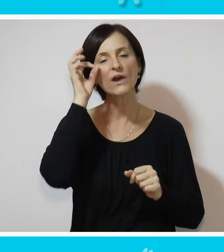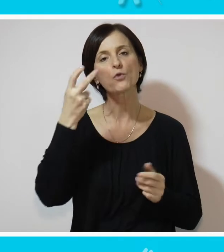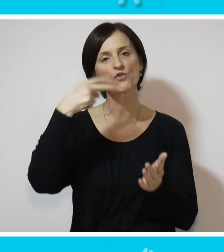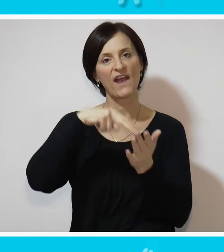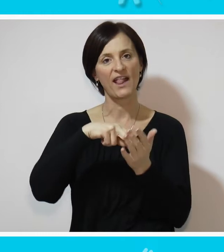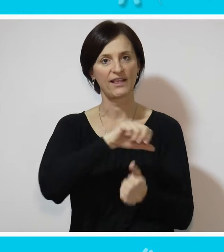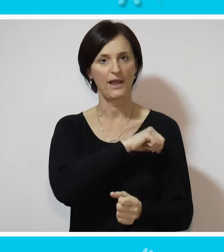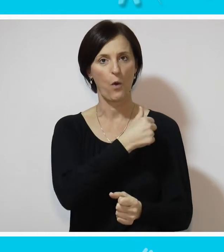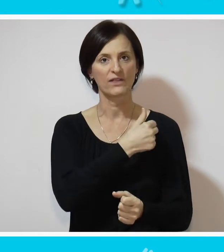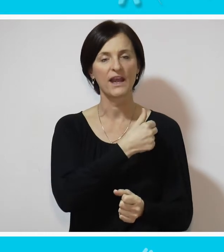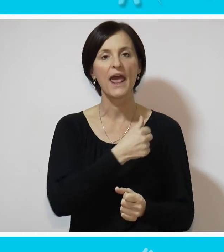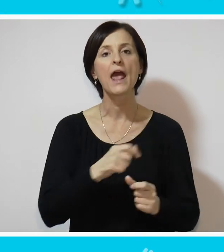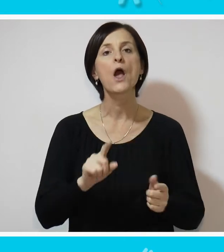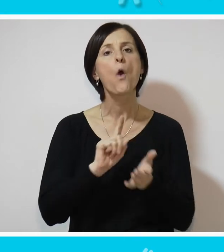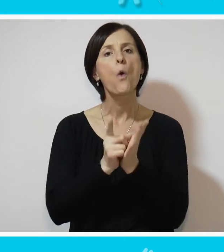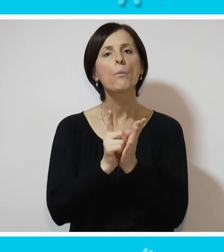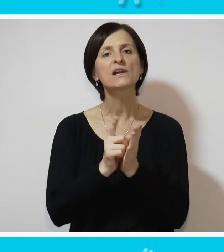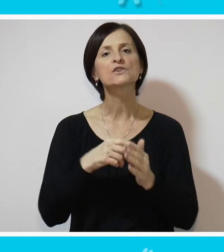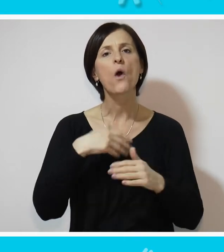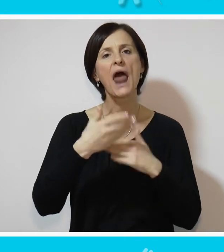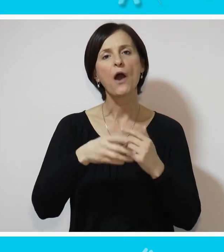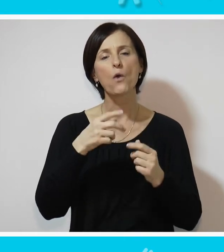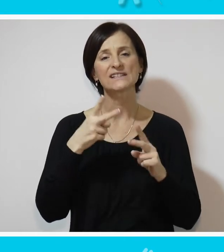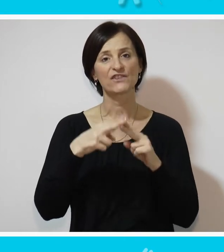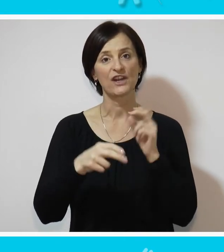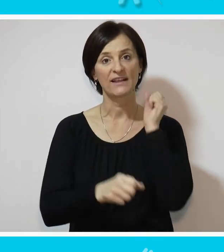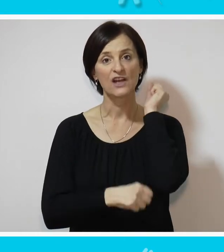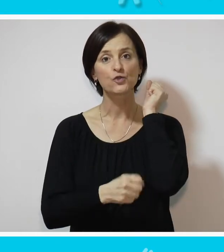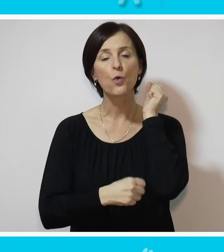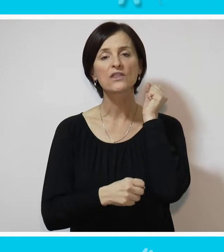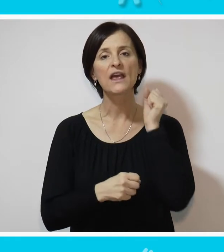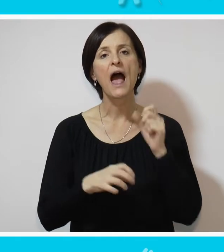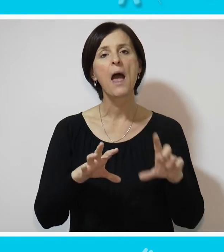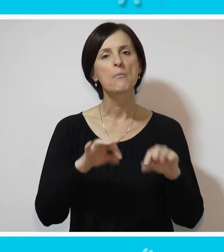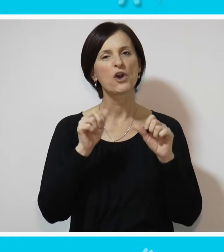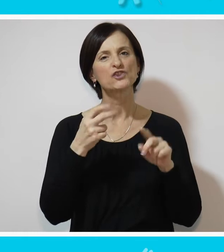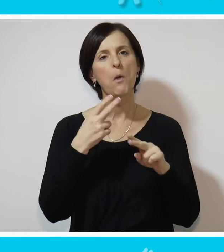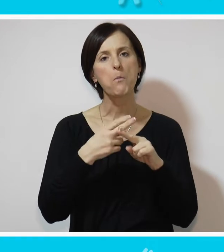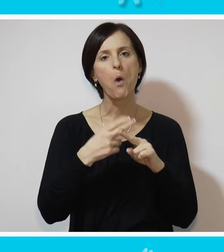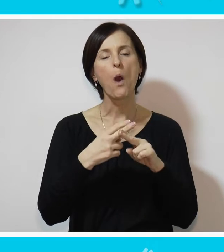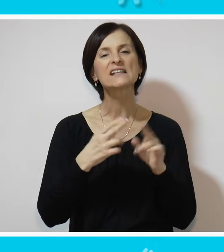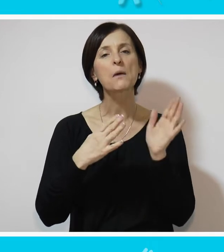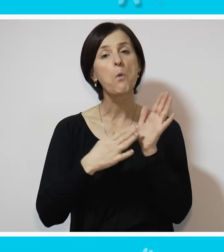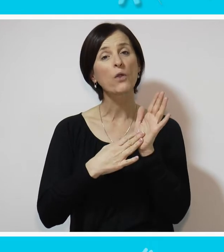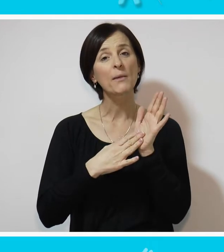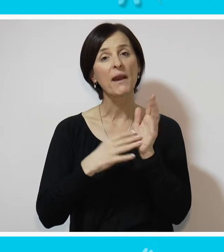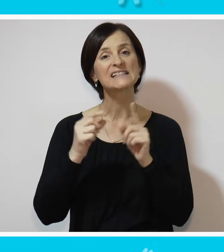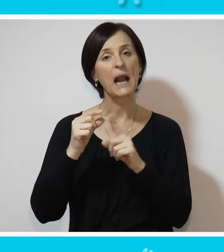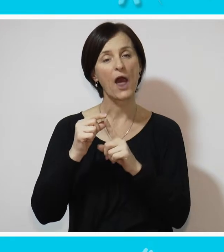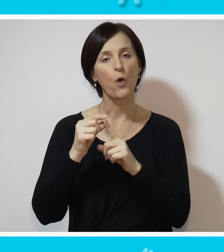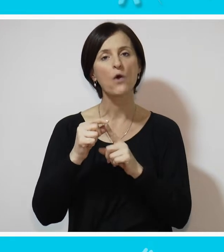2000. godine. Ubrzo, nakon završetka studija, diagnostikovana mu je multiple